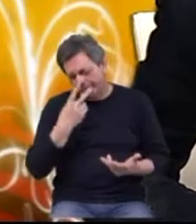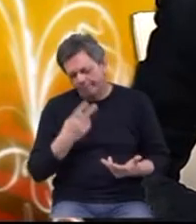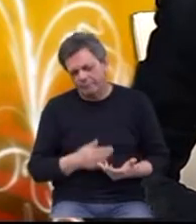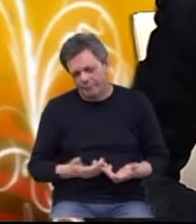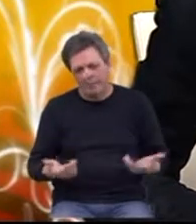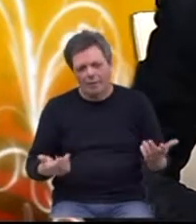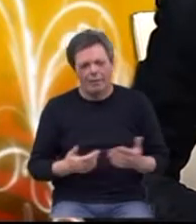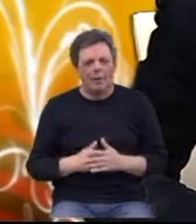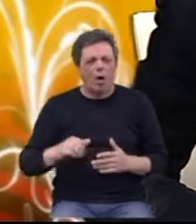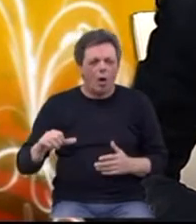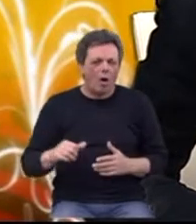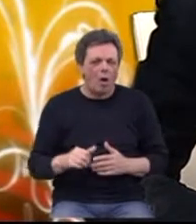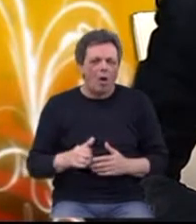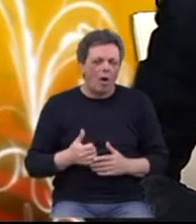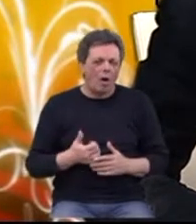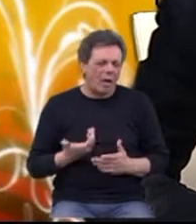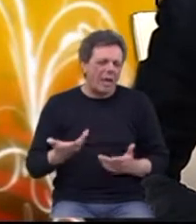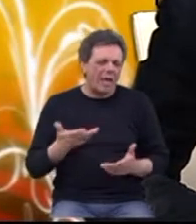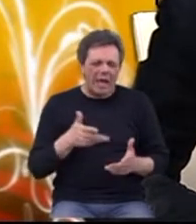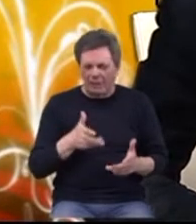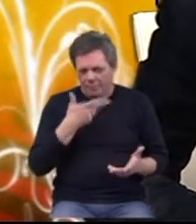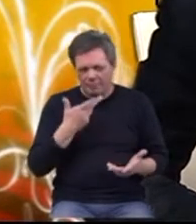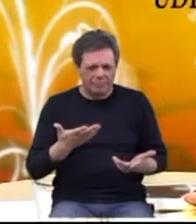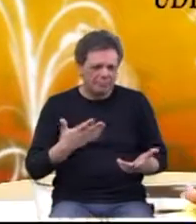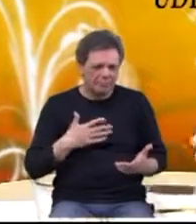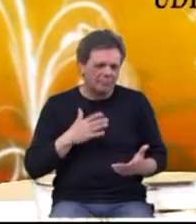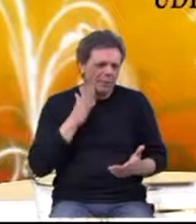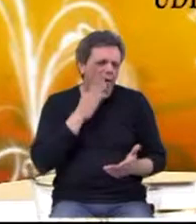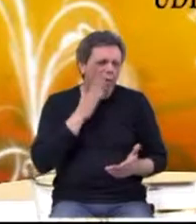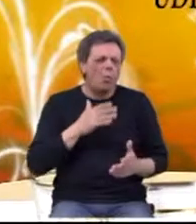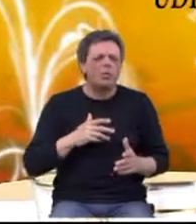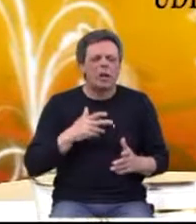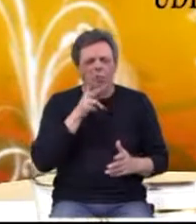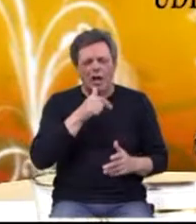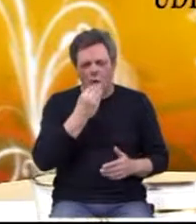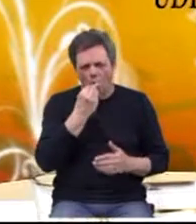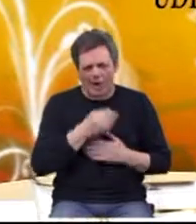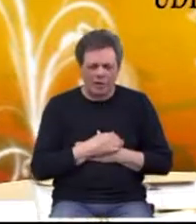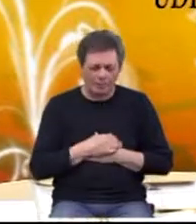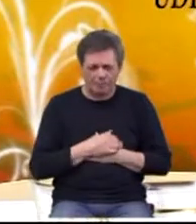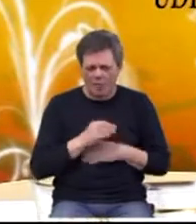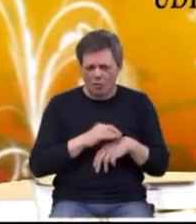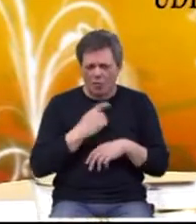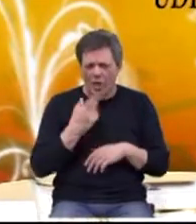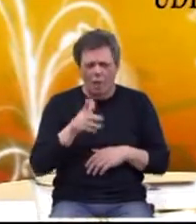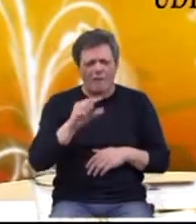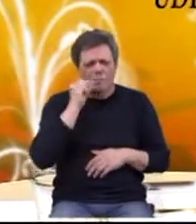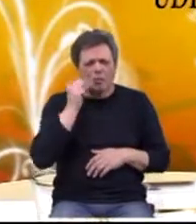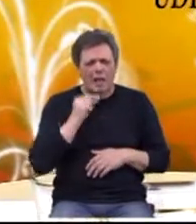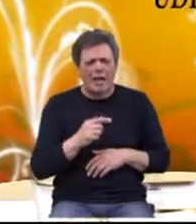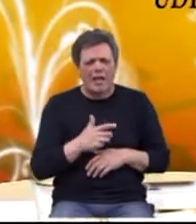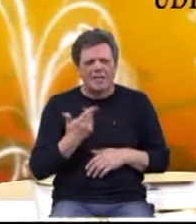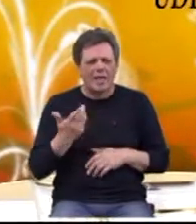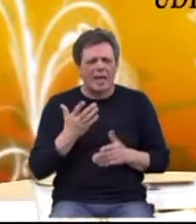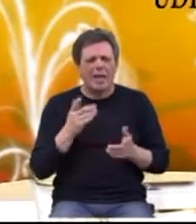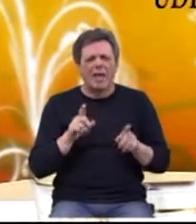Znate što je rekao jednom ovdje doktor? Zato utjehu tražu u krajani. Da, Znate što je rekao jednom doktor? Kod vas muškaraca se cijeli život ista